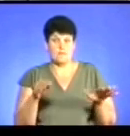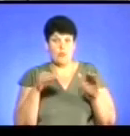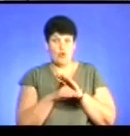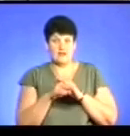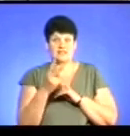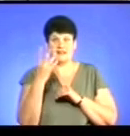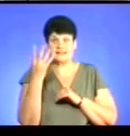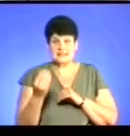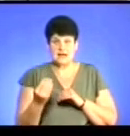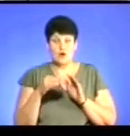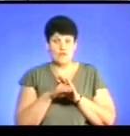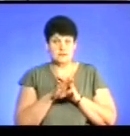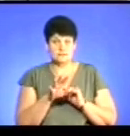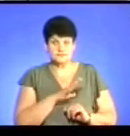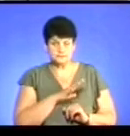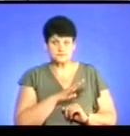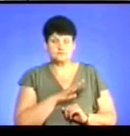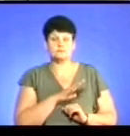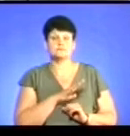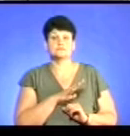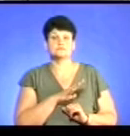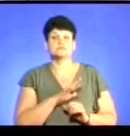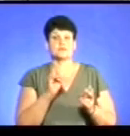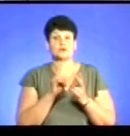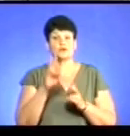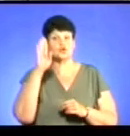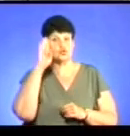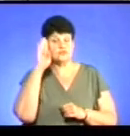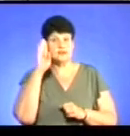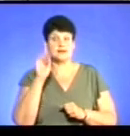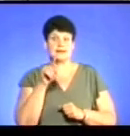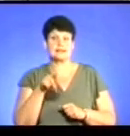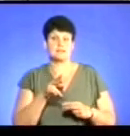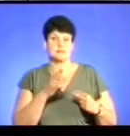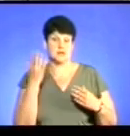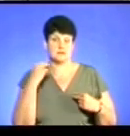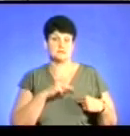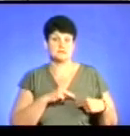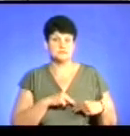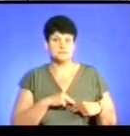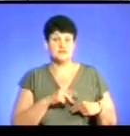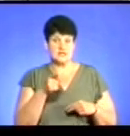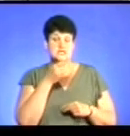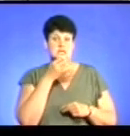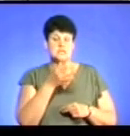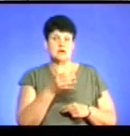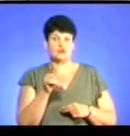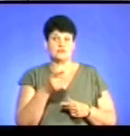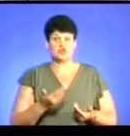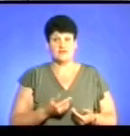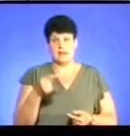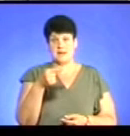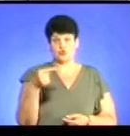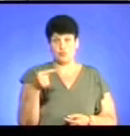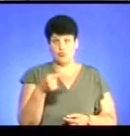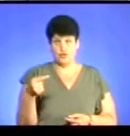і два дня, фактично, вони переховувалися, то зустріли чоловіка, який там працював. І він сказав, що він живе на першому